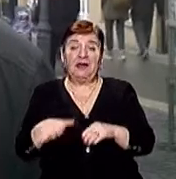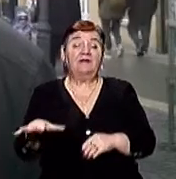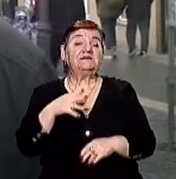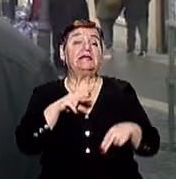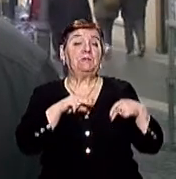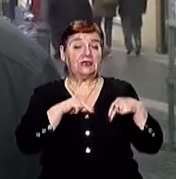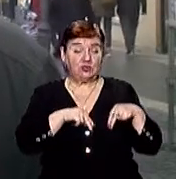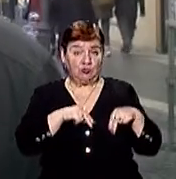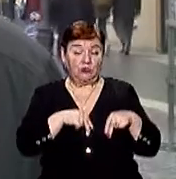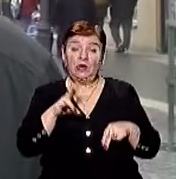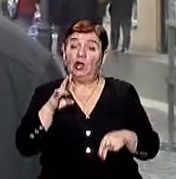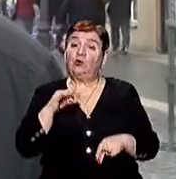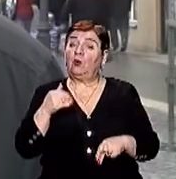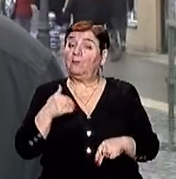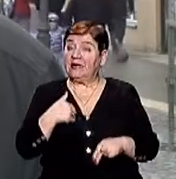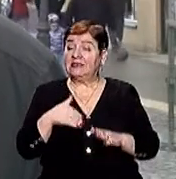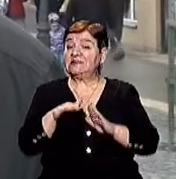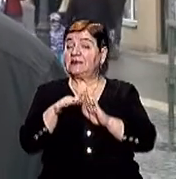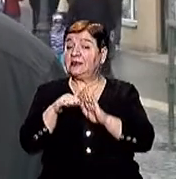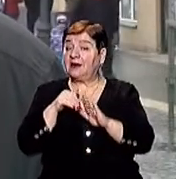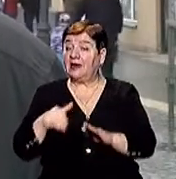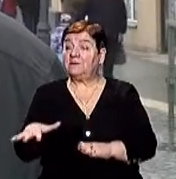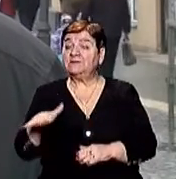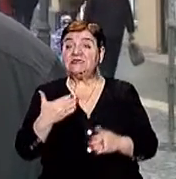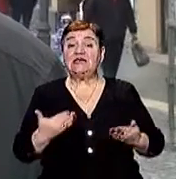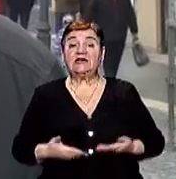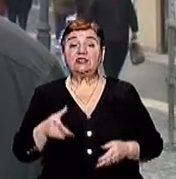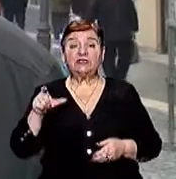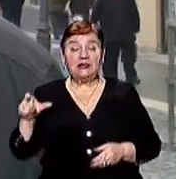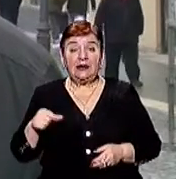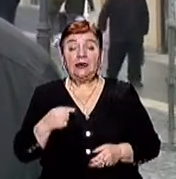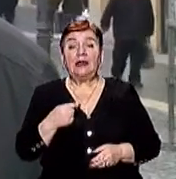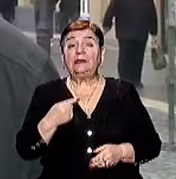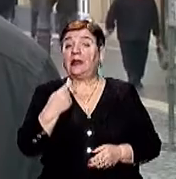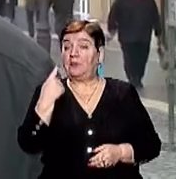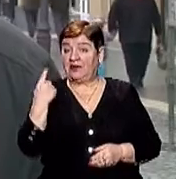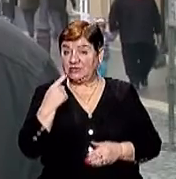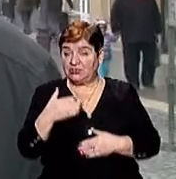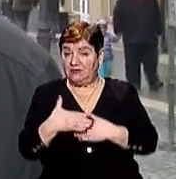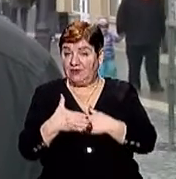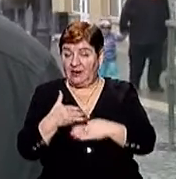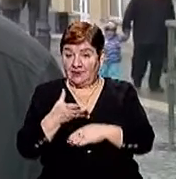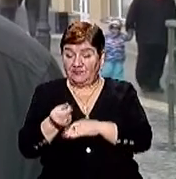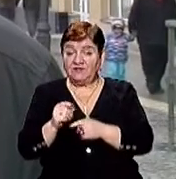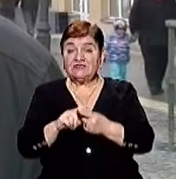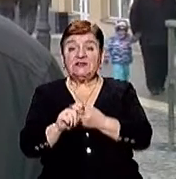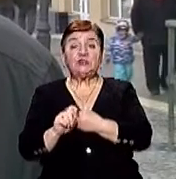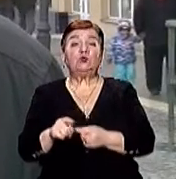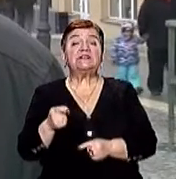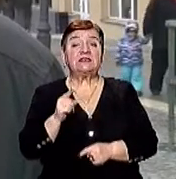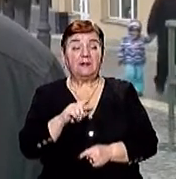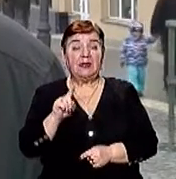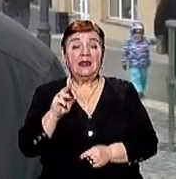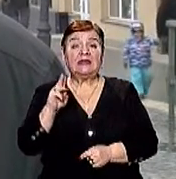працюють Ми закликаємо безпосередньо всіх мешканців розраховуватись на передніх дверях У зв'язку з тим, що